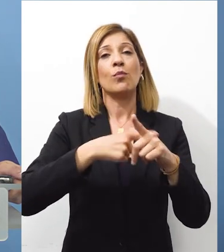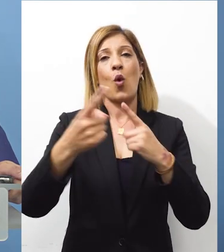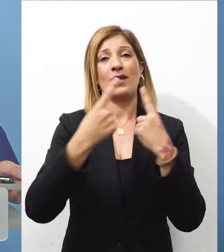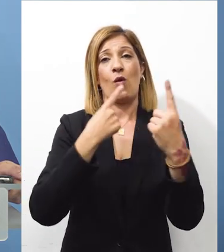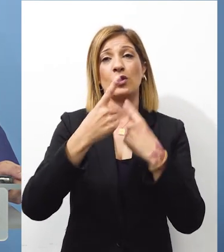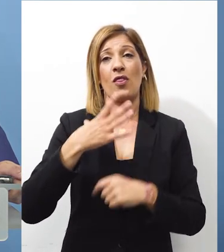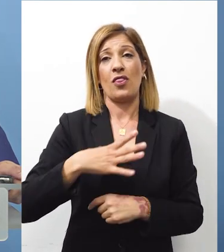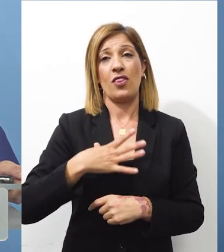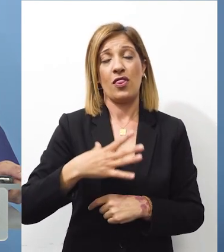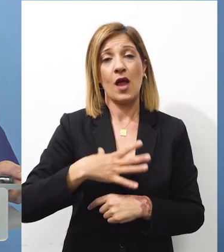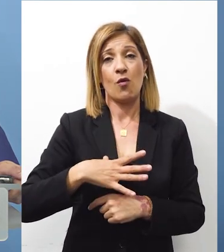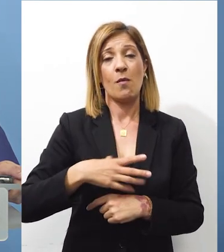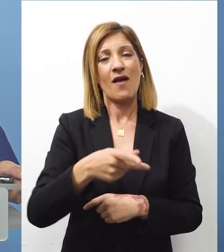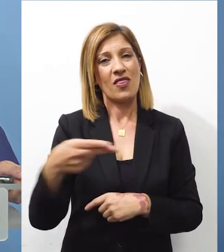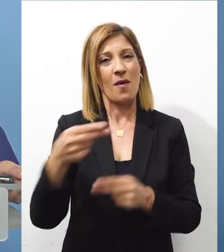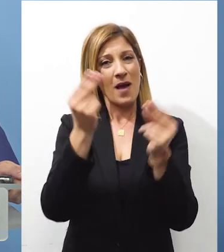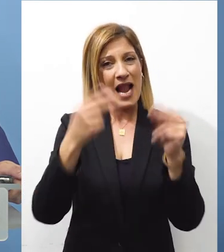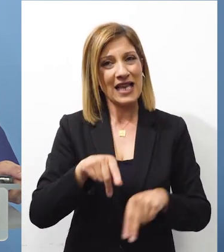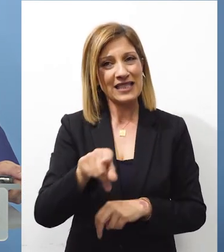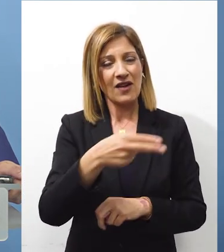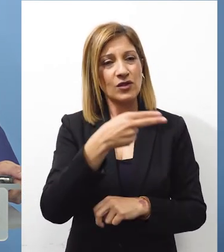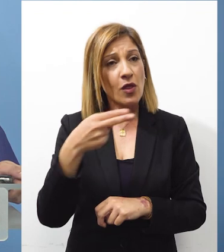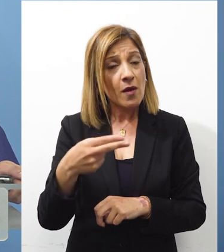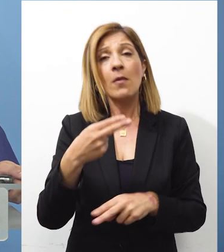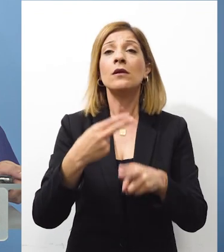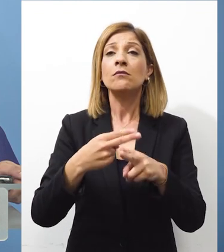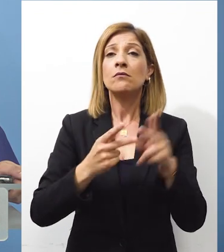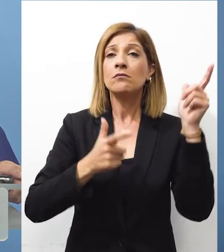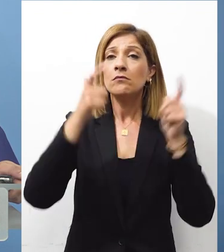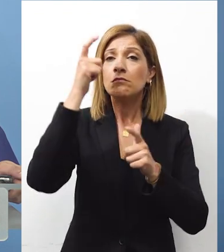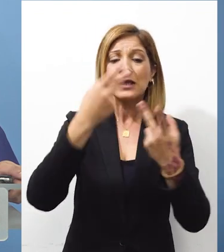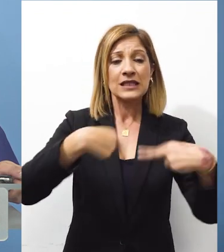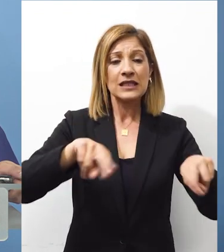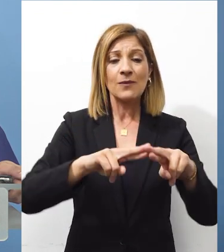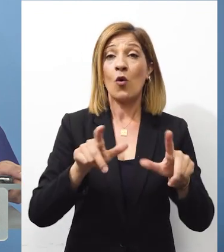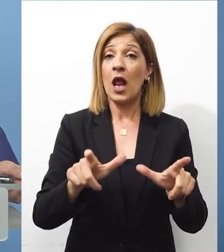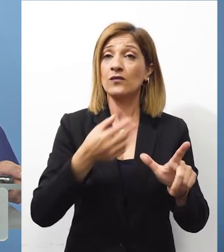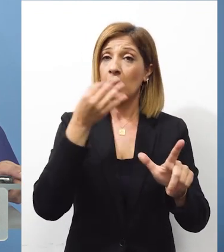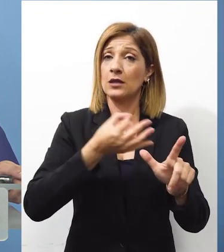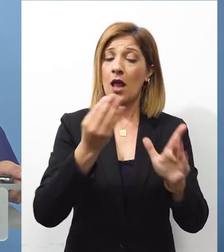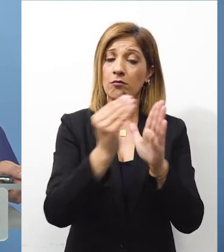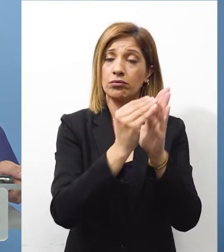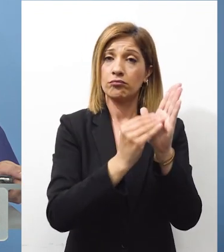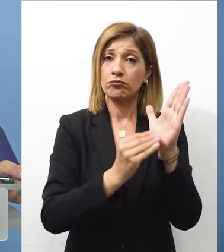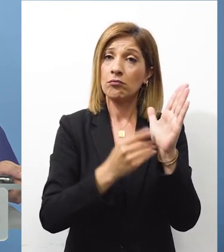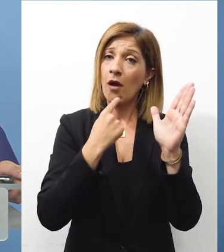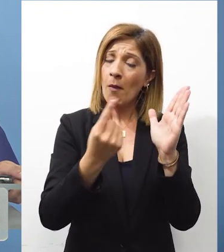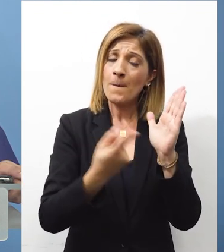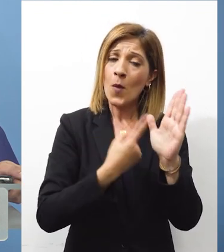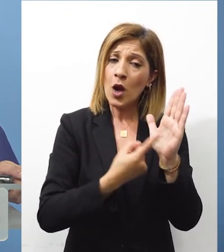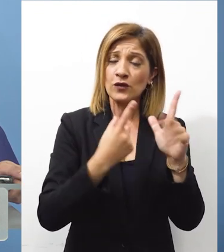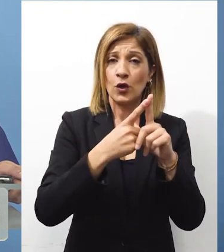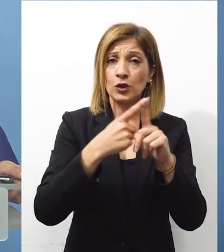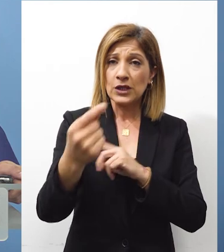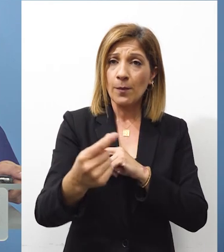για μόνιμη επίλυση του ζητήματος. Στην βάση των ψηφισμάτων του Συμβουλίου Ασφαλείας των ΕΕ έχουμε πει επανειλημμένα